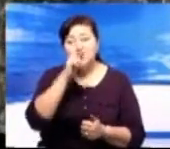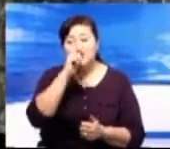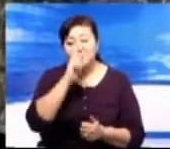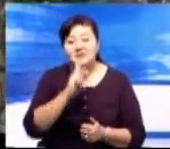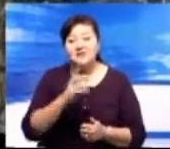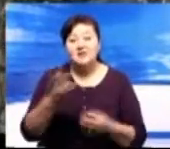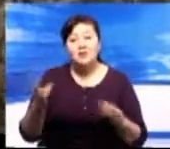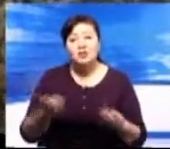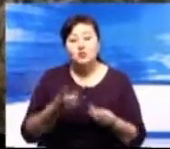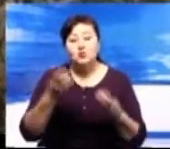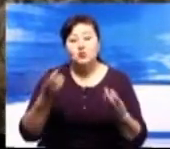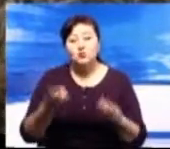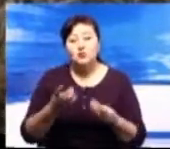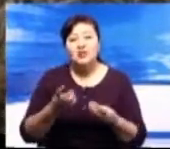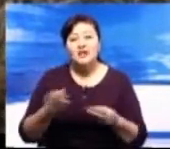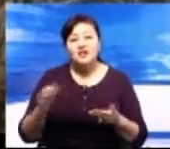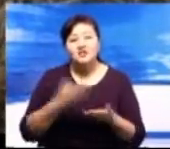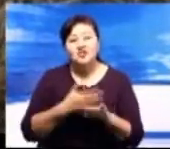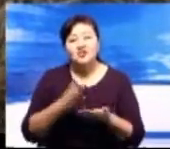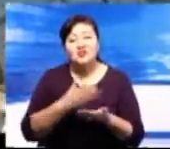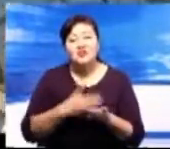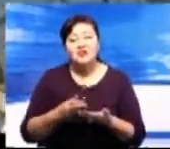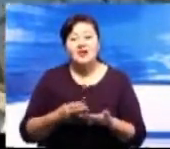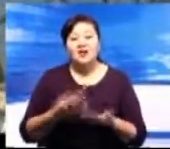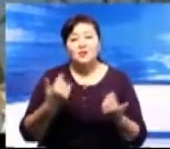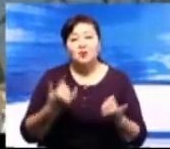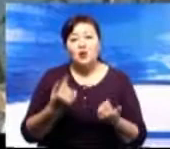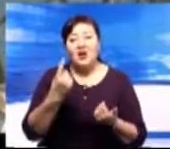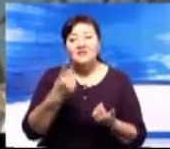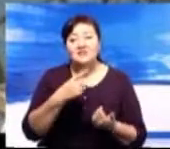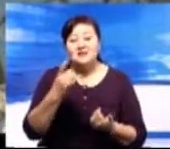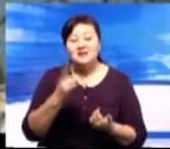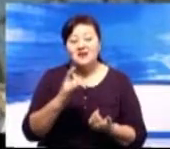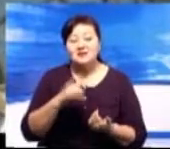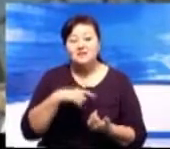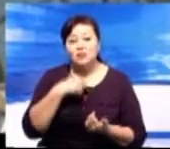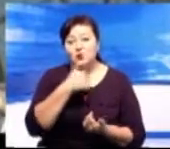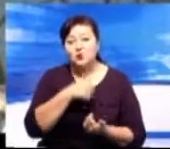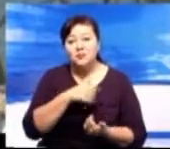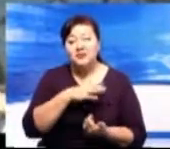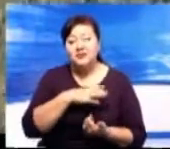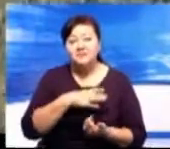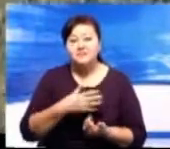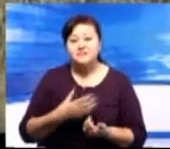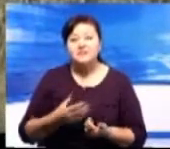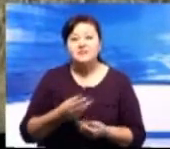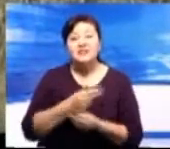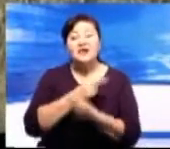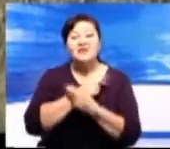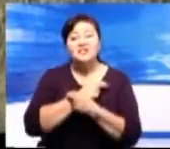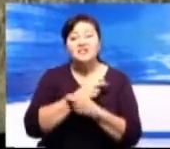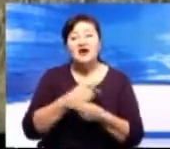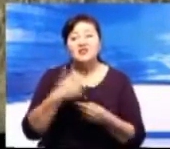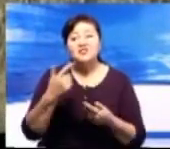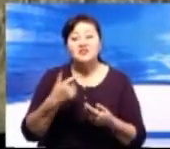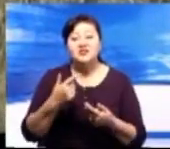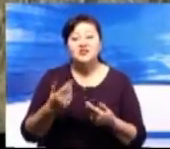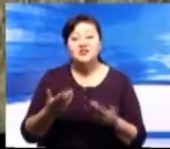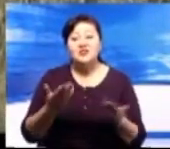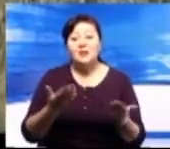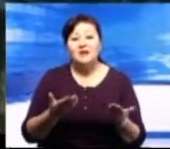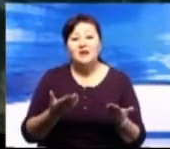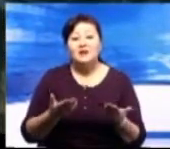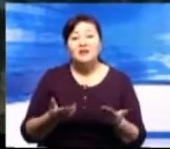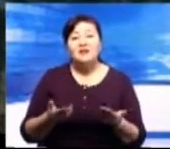орык не прочищался уже год, и процесс заболачивания неизбежен. Все бы ничего, но вместе с дачниками, чьи садовые насаждения оказываются под водой,